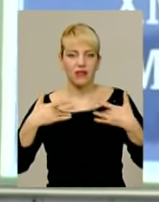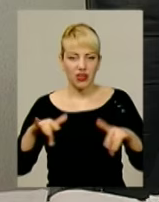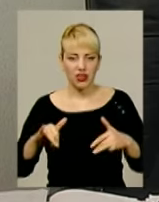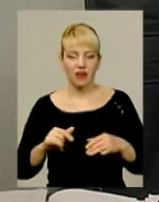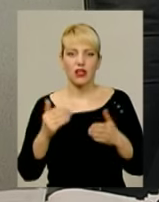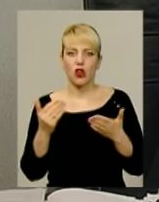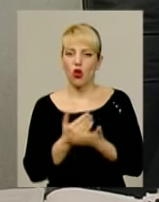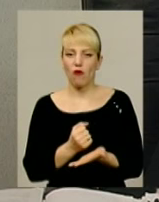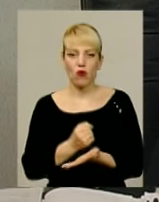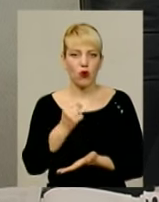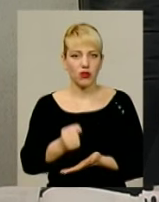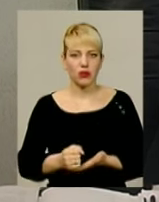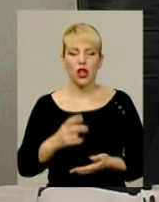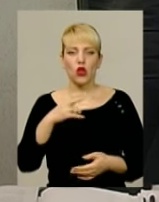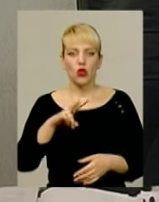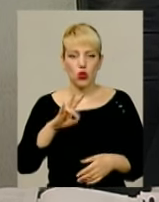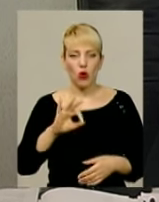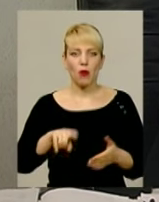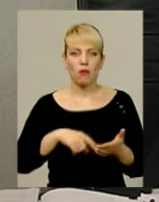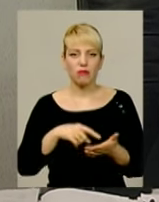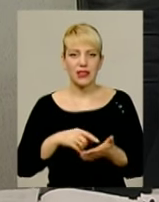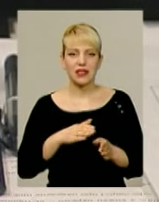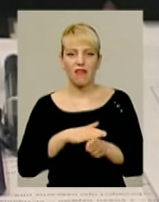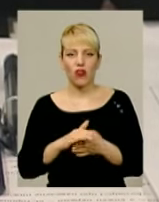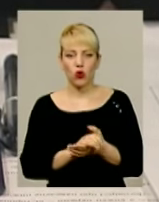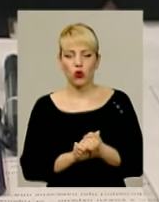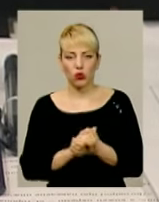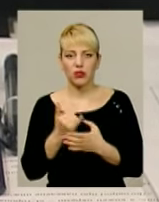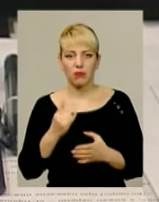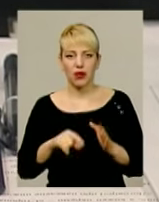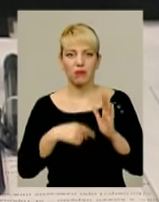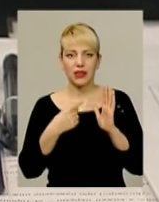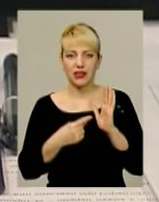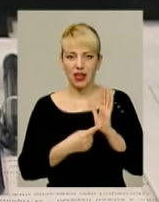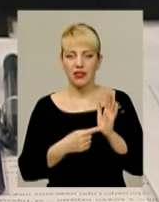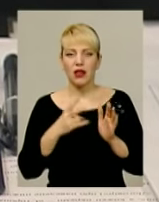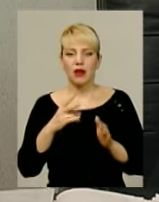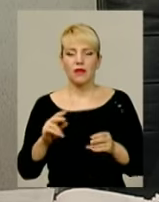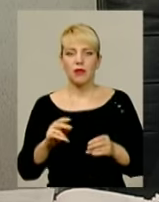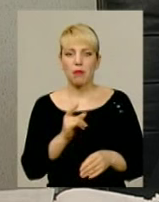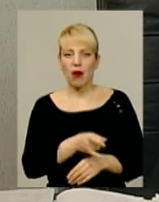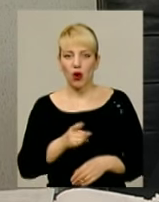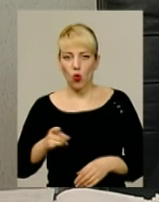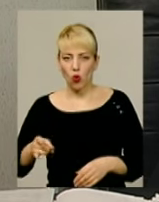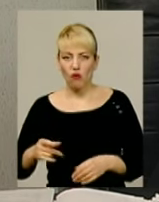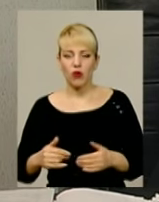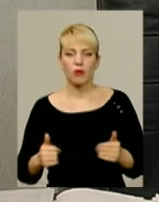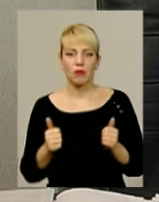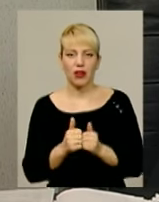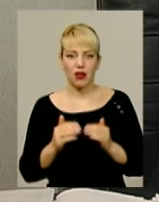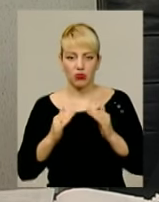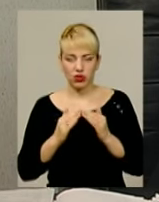Але у міськвиконкомі божаться. Відтепер питання паркування біля новобудов стоятиме дуже гостро. В новопризначений